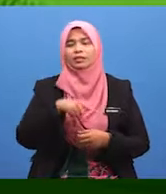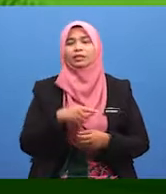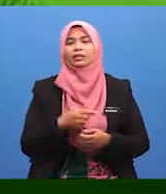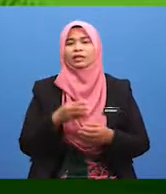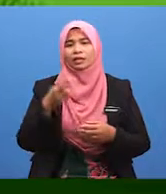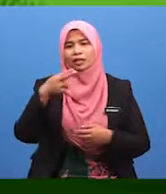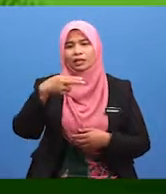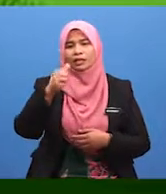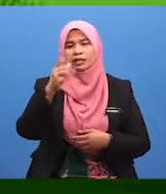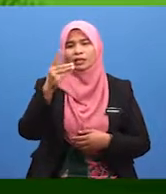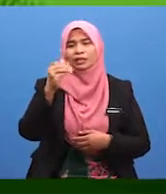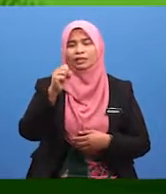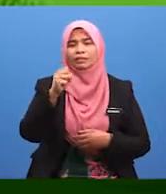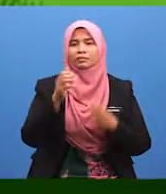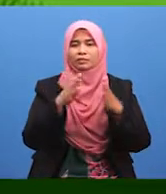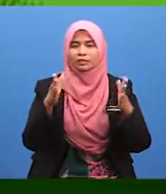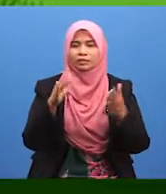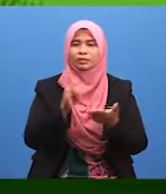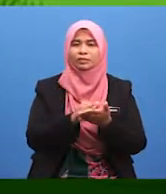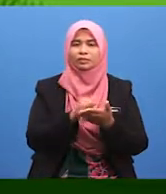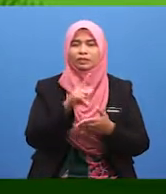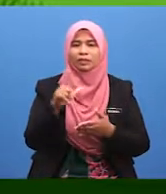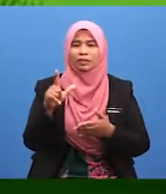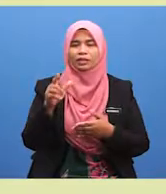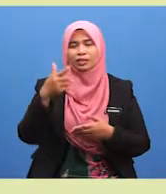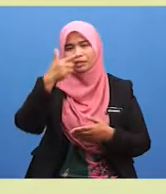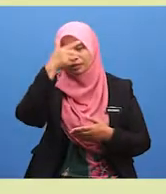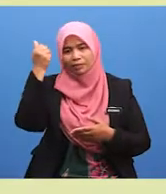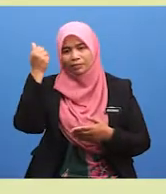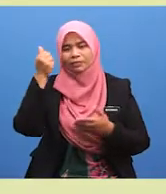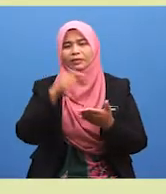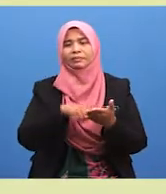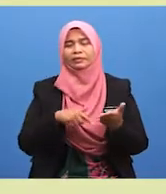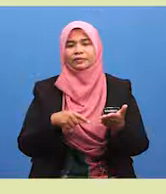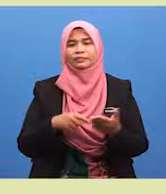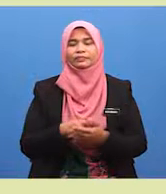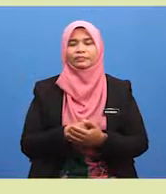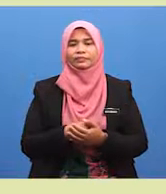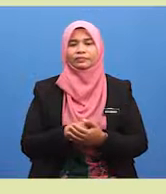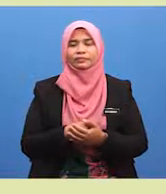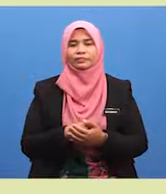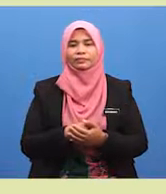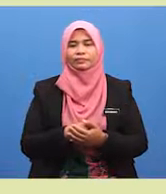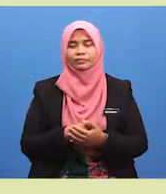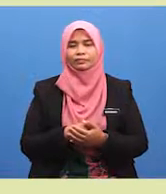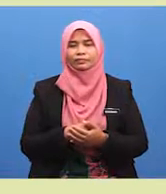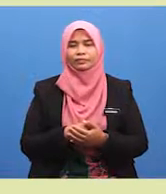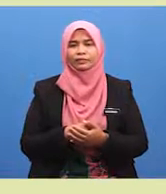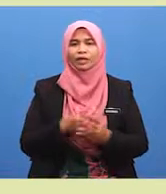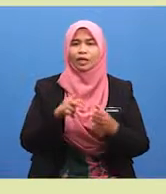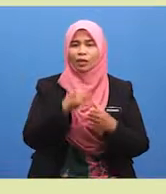disebut hadas besar itu ada sebab disebabkan kita kena mandi. Pertamanya,